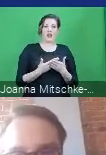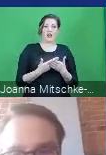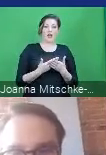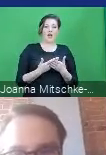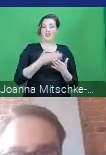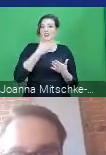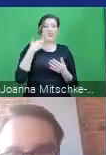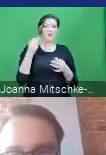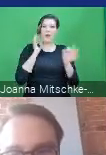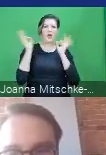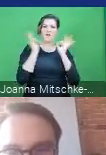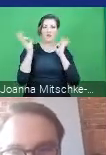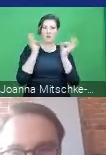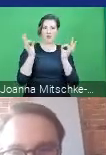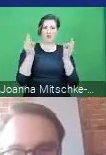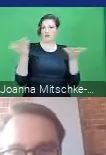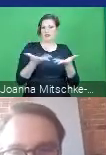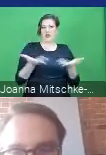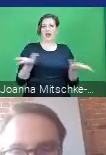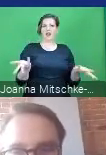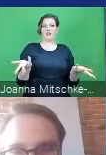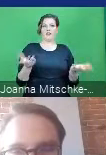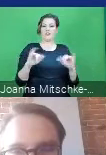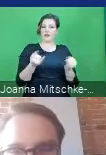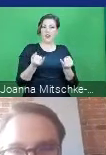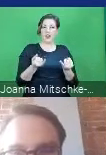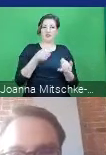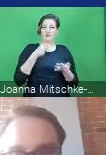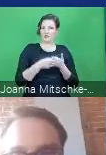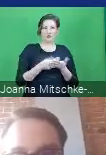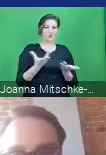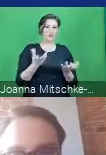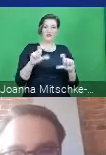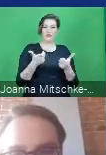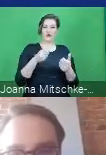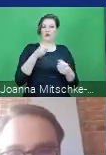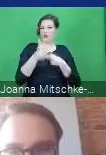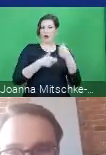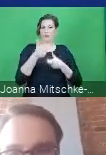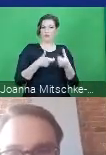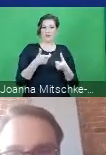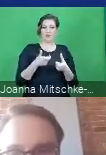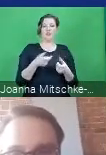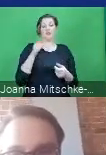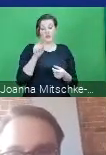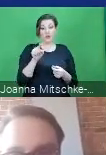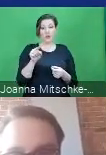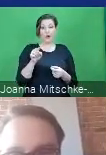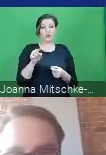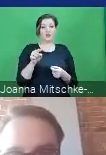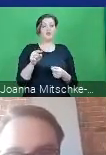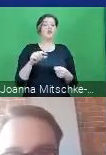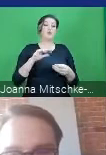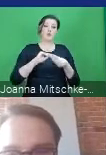informacji, gdzie one się obecnie znajdują. I to właśnie jest najważniejszym celem centralnej ewidencji emisyjności